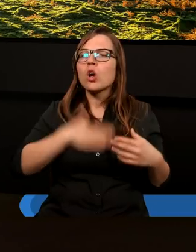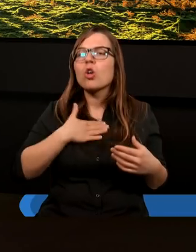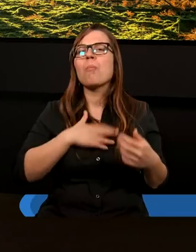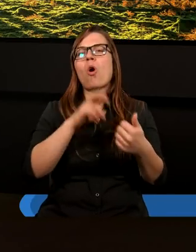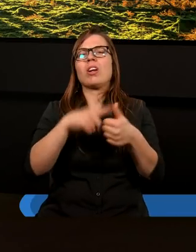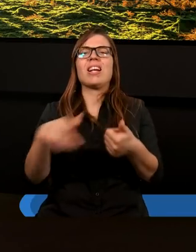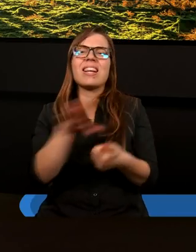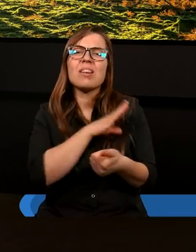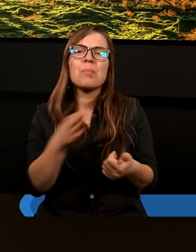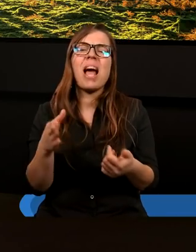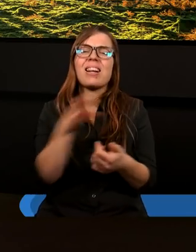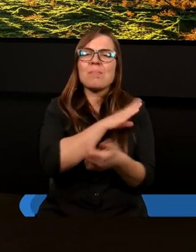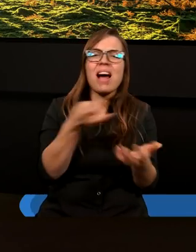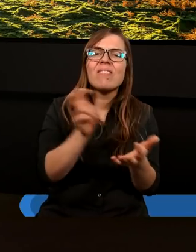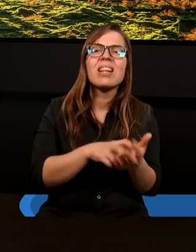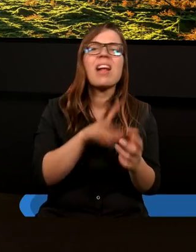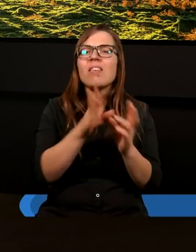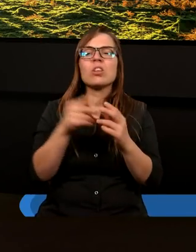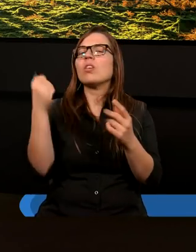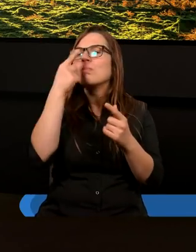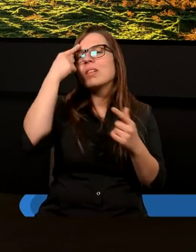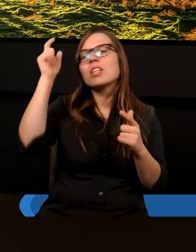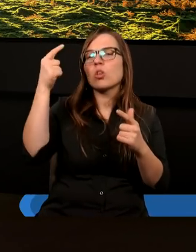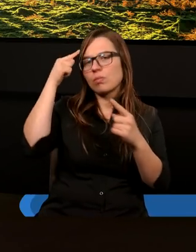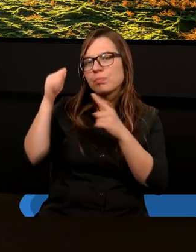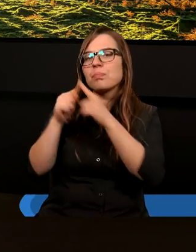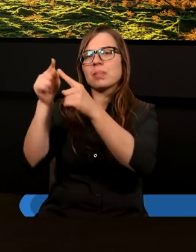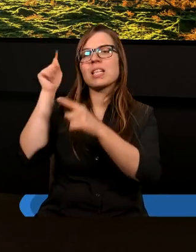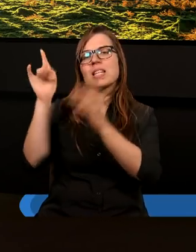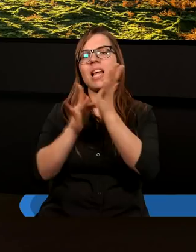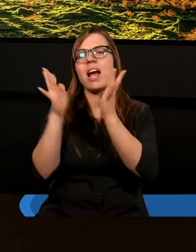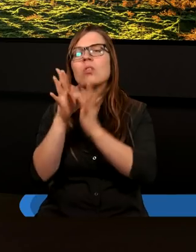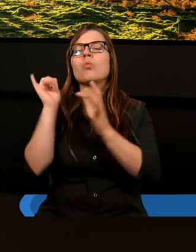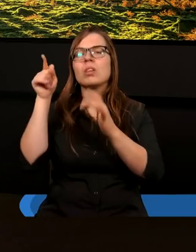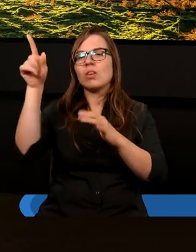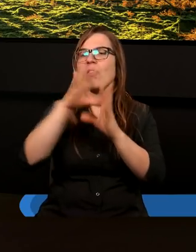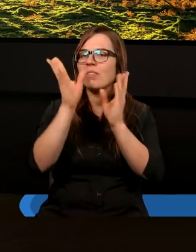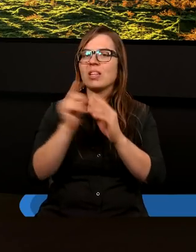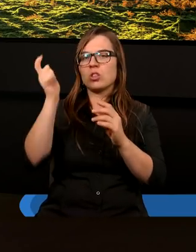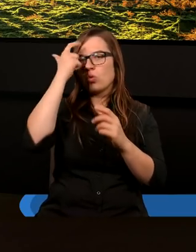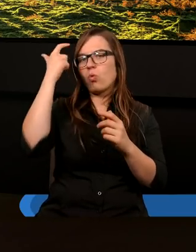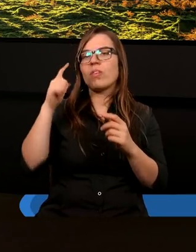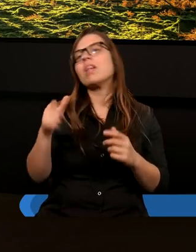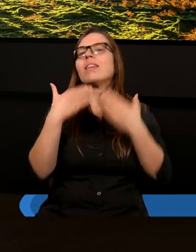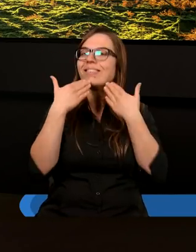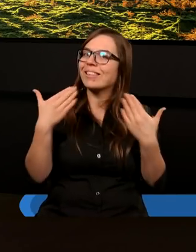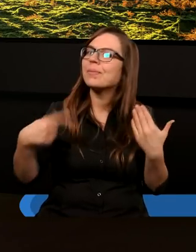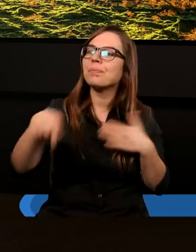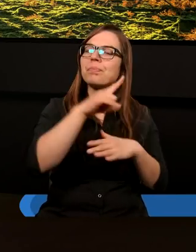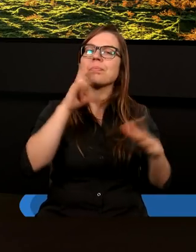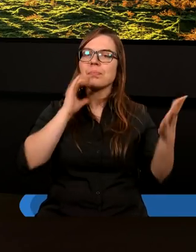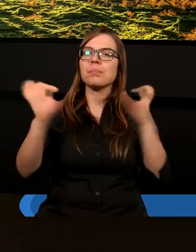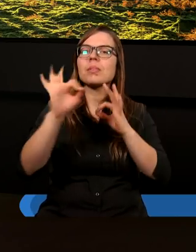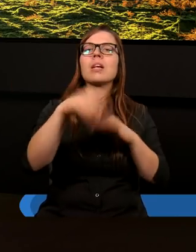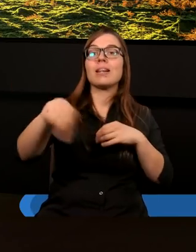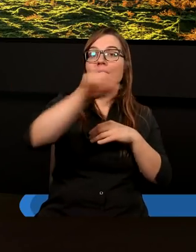mówimy o śmierci i zmartwychwstaniu, powinniśmy zawsze widzieć Jezusa, sprawcę i dokończyciela wiary. Dziękuję jeszcze raz za te myśli.